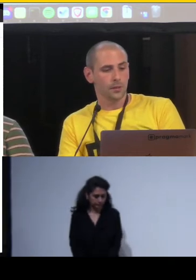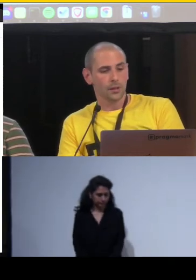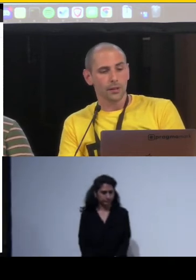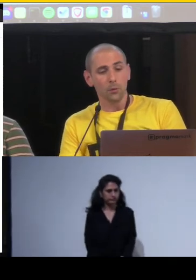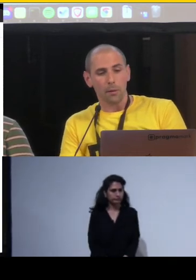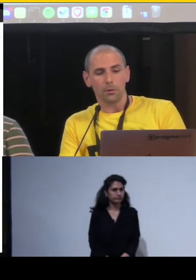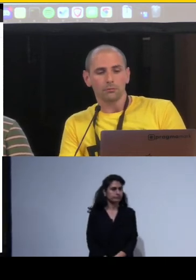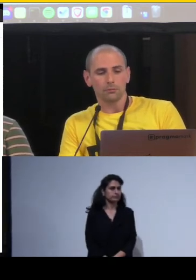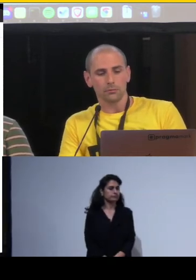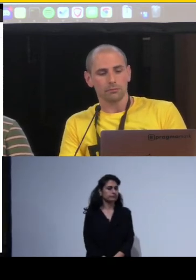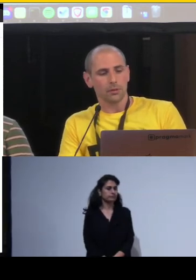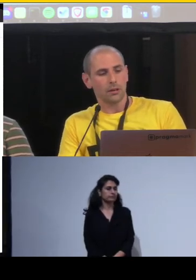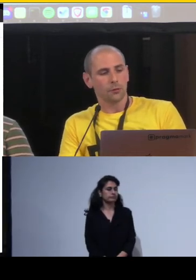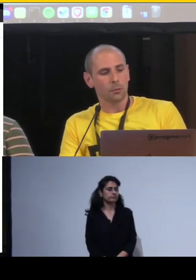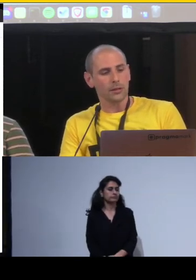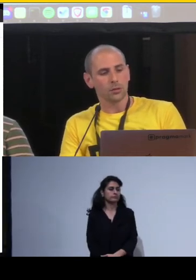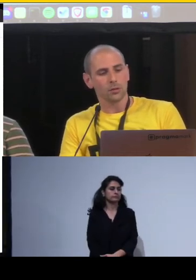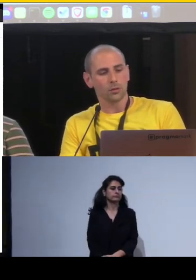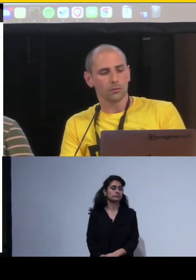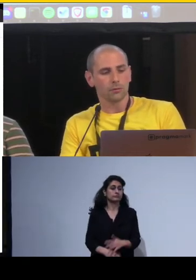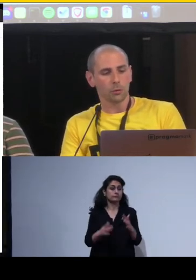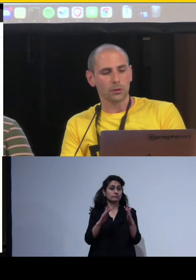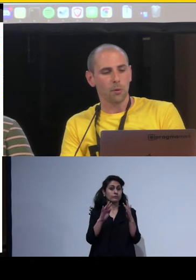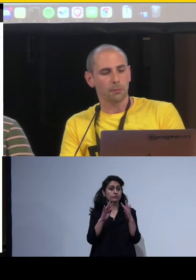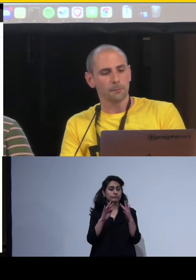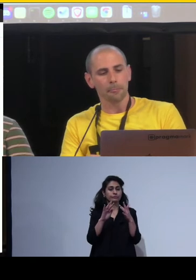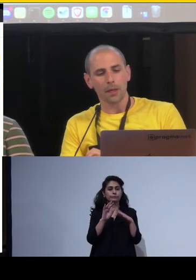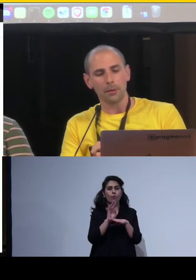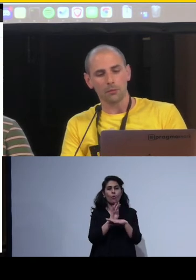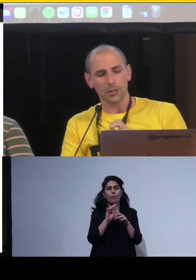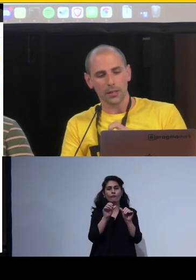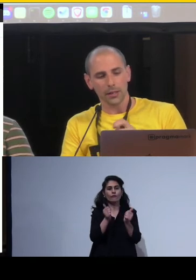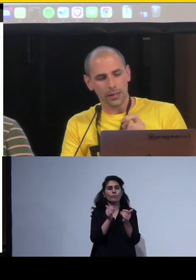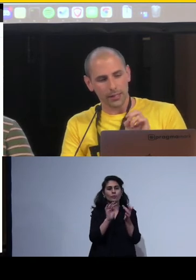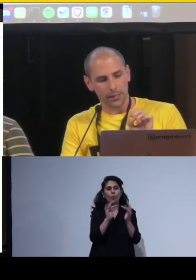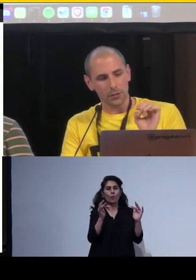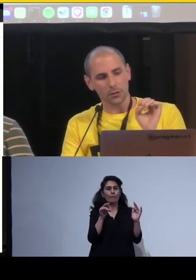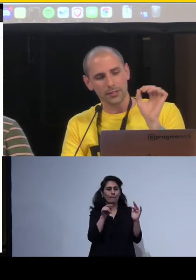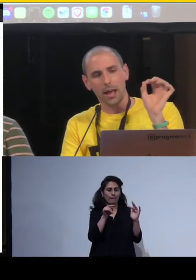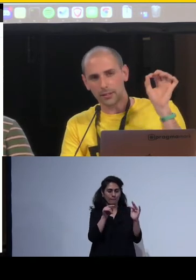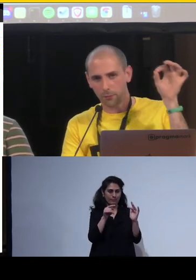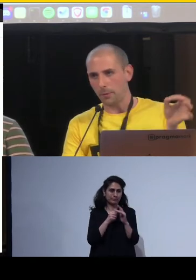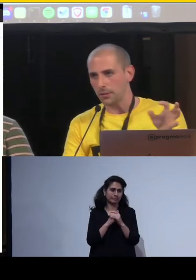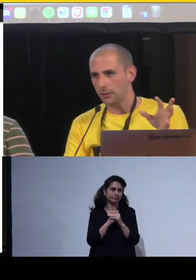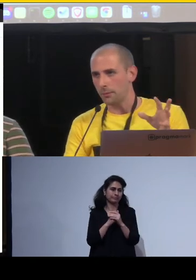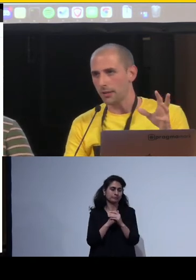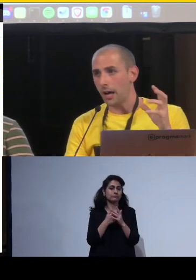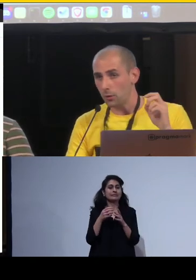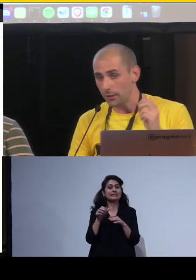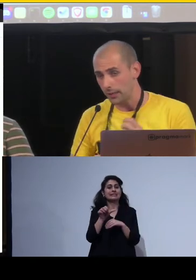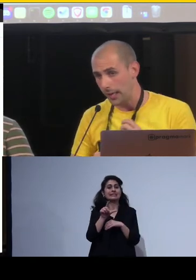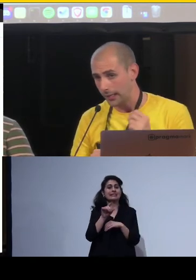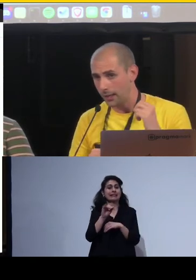Il web, il formato web, abbiamo invece, che visto che Slidev permette di scrivere